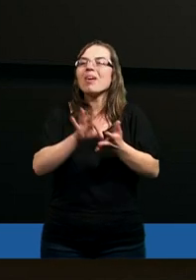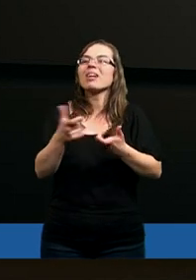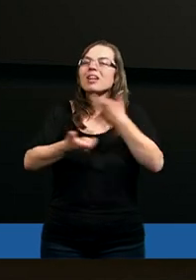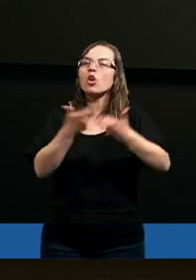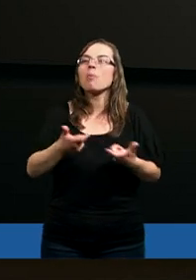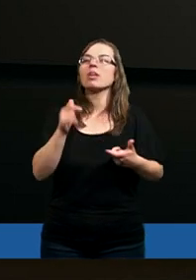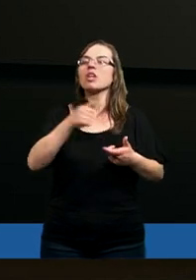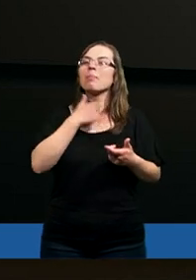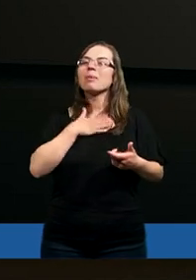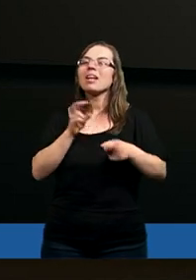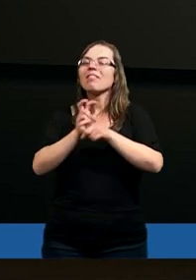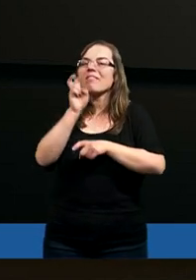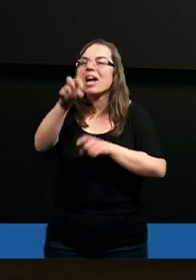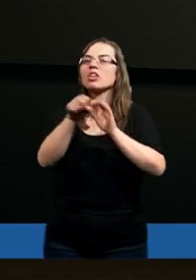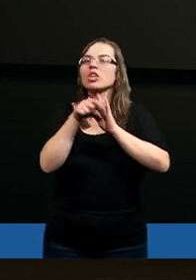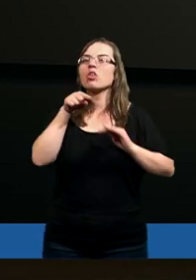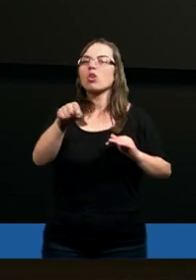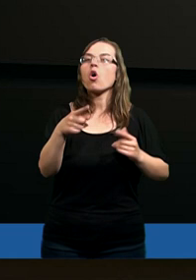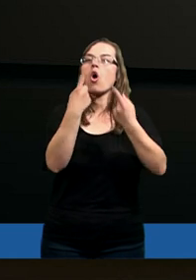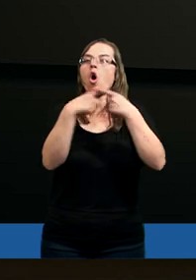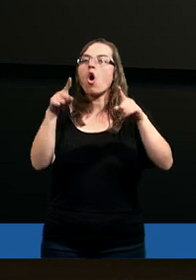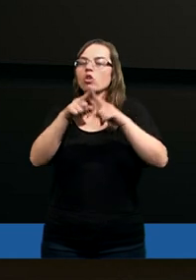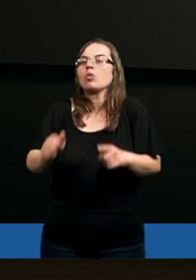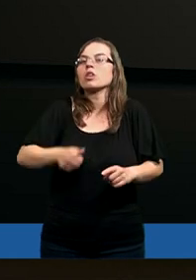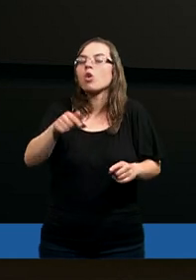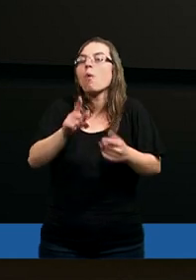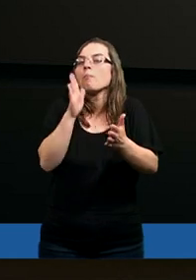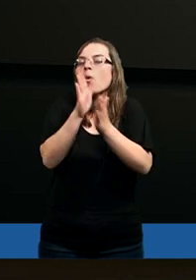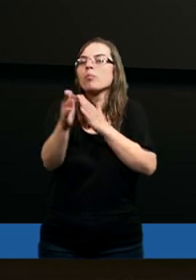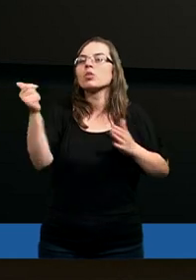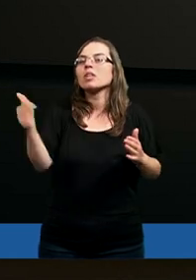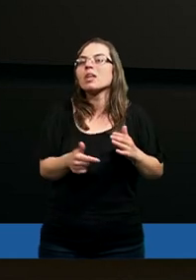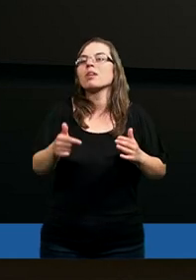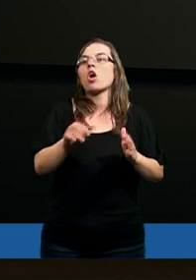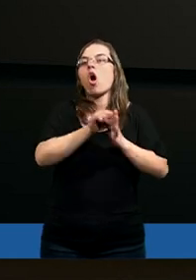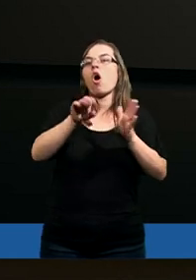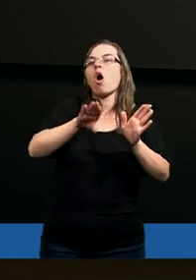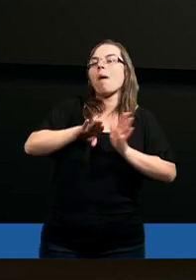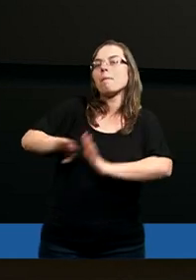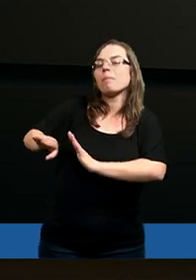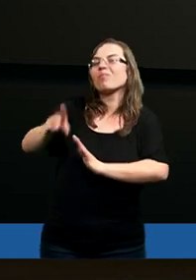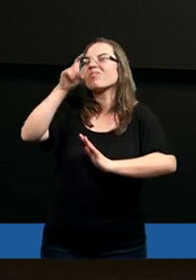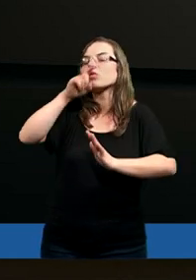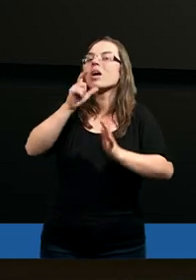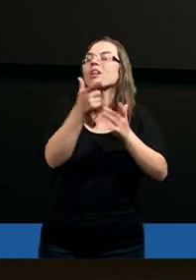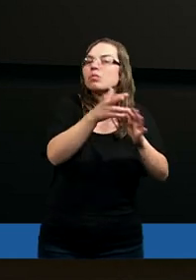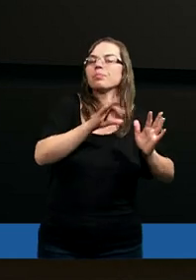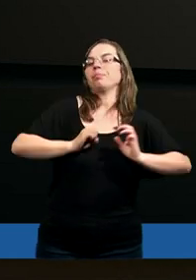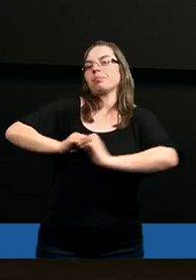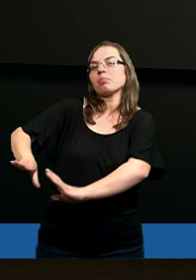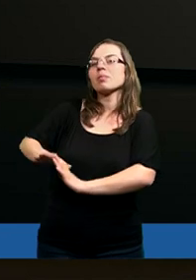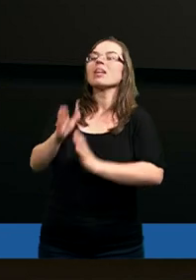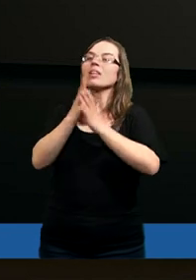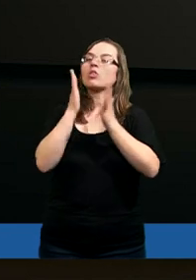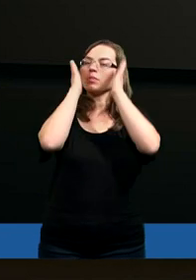prawda? Żeby mieć wejście do tego Kościoła, to trzeba po prostu odsunąć na bok tych, którzy są strażnikami często